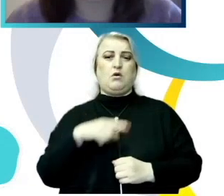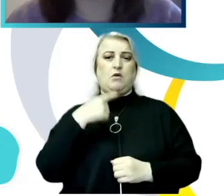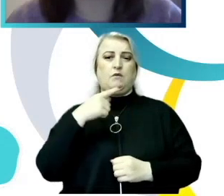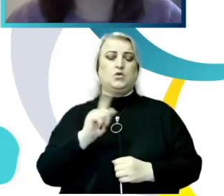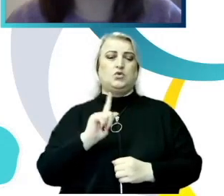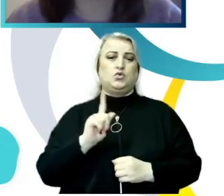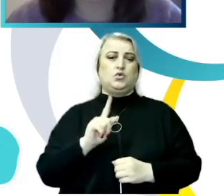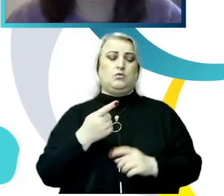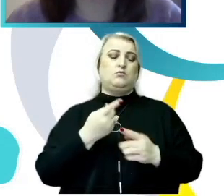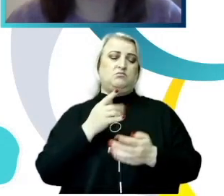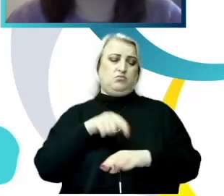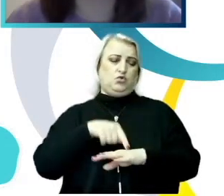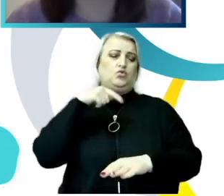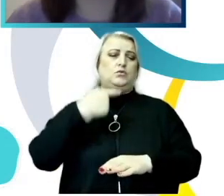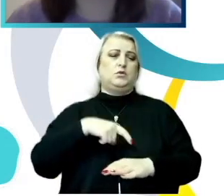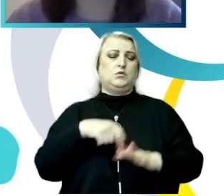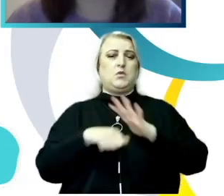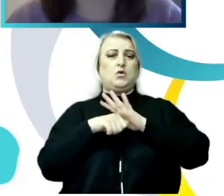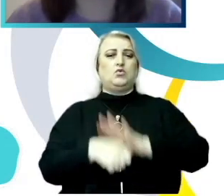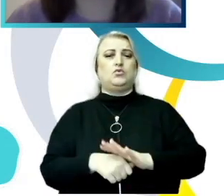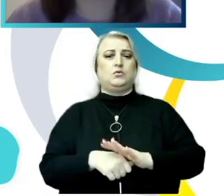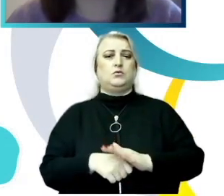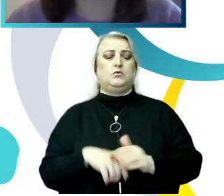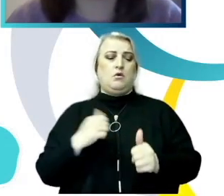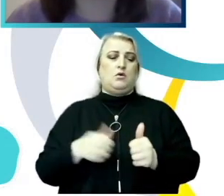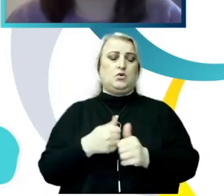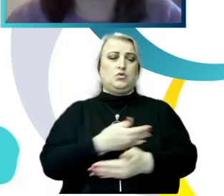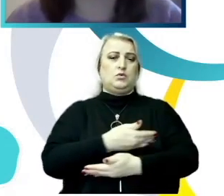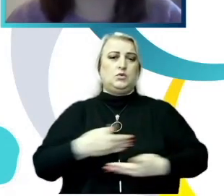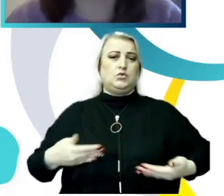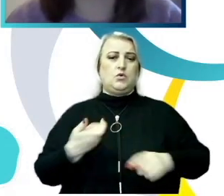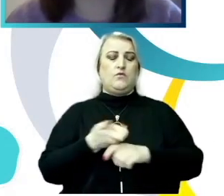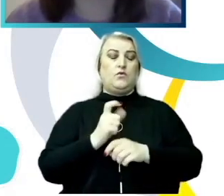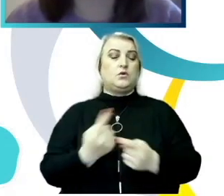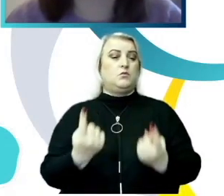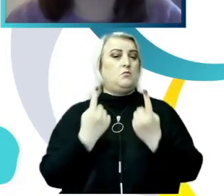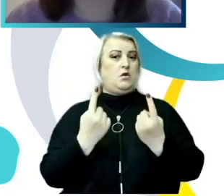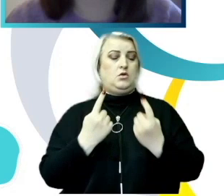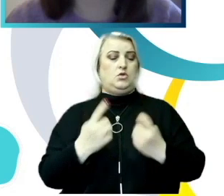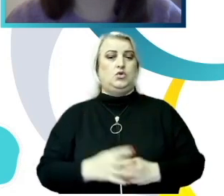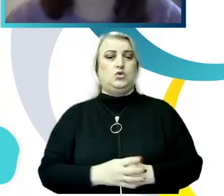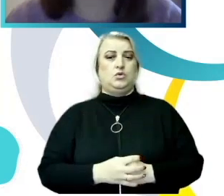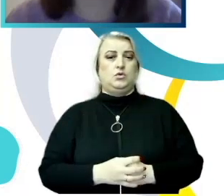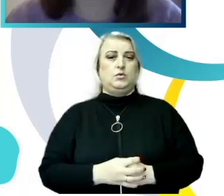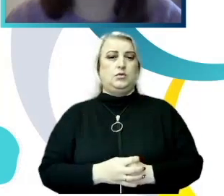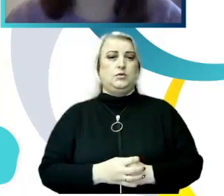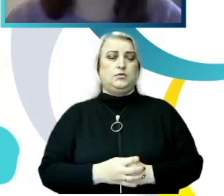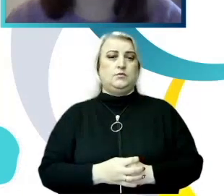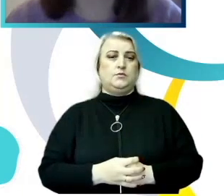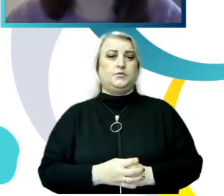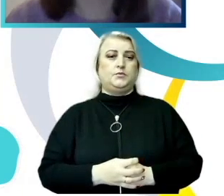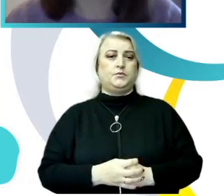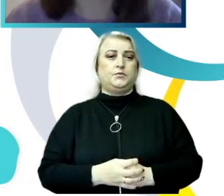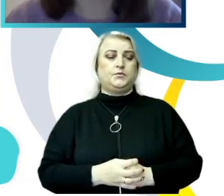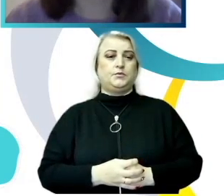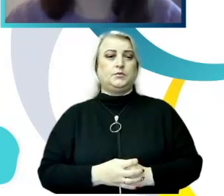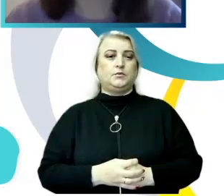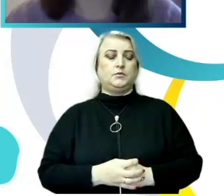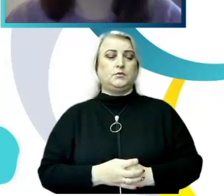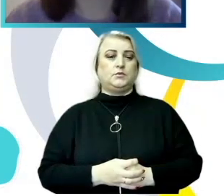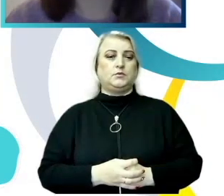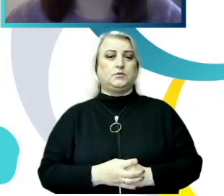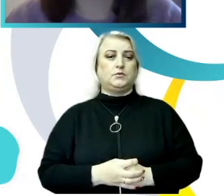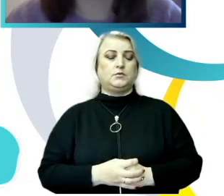discriminare, hărțuire sexuală și violență sunt în foarte mare și mare măsură întâlnite în instituțiile de învățământ, dar